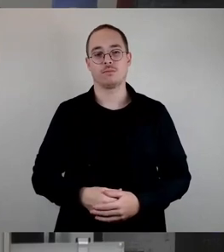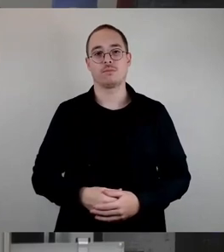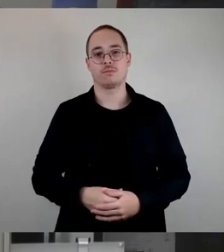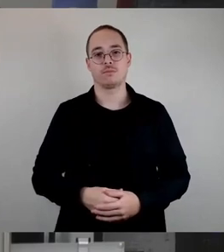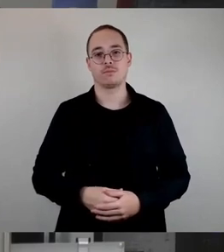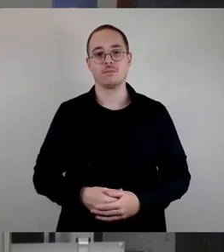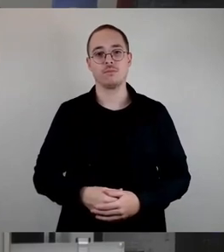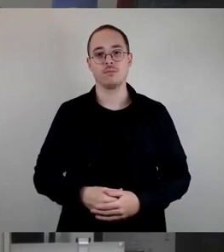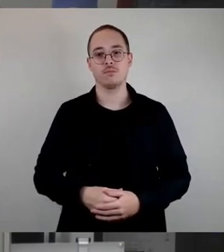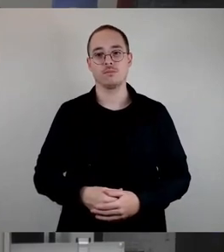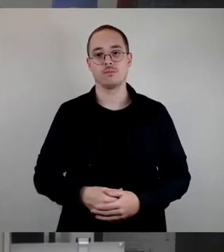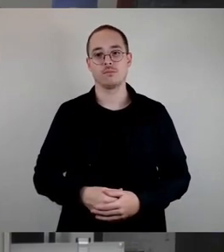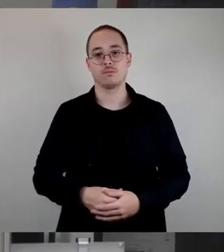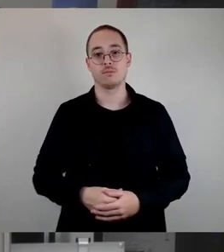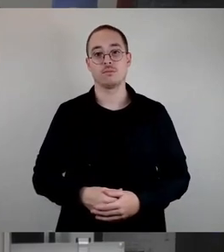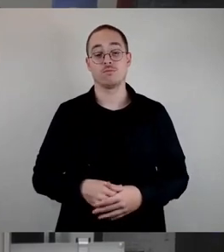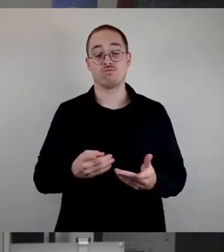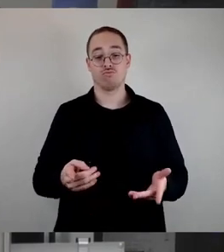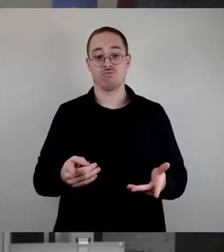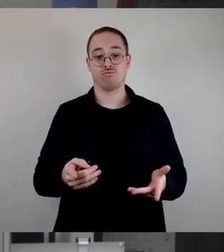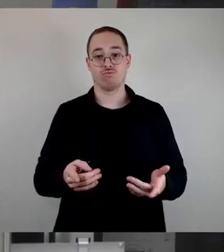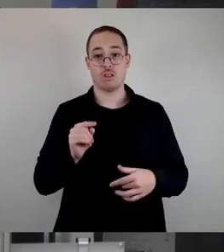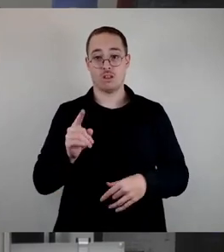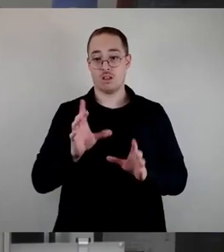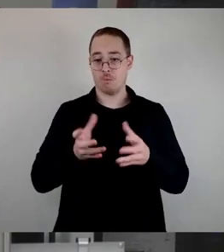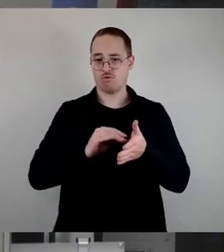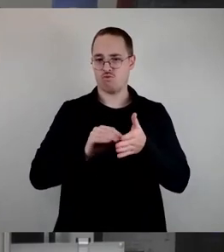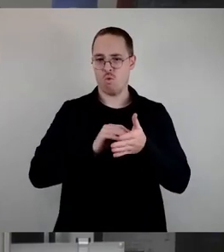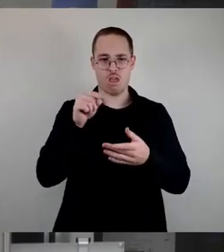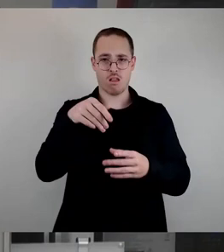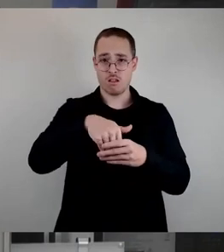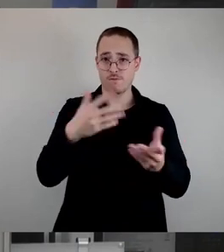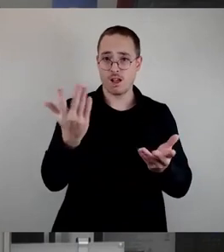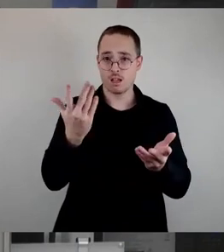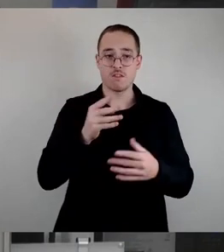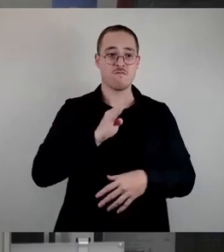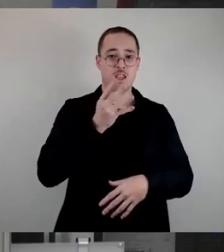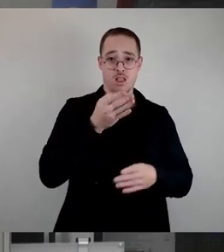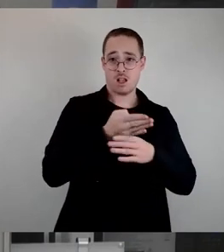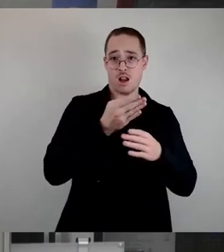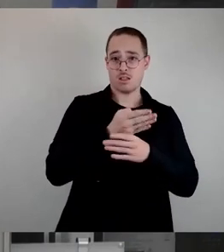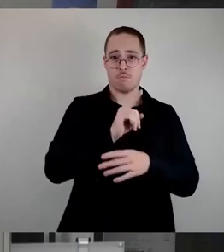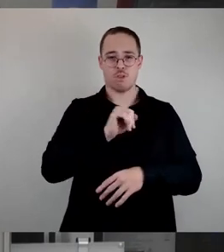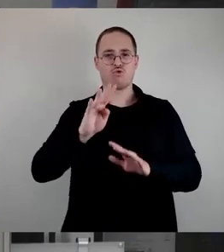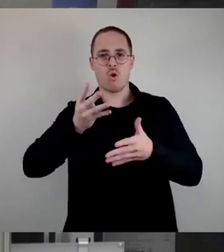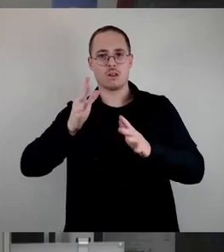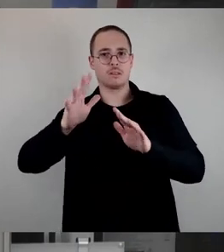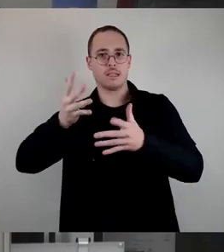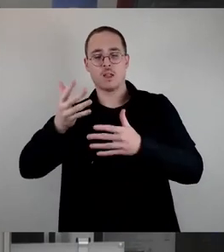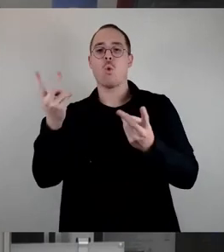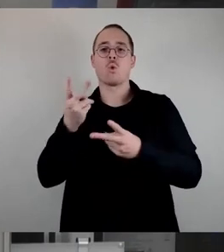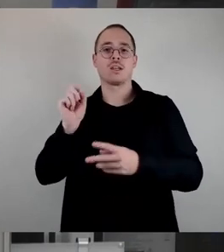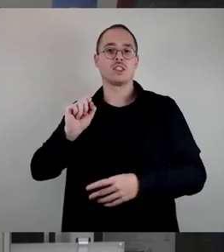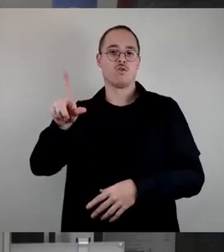Gemeinschaftsschulen lernen Kinder über die 4. Klasse hinaus, gemeinsam bis zur 9., 10. oder 12. Klasse, denn hier sind alle